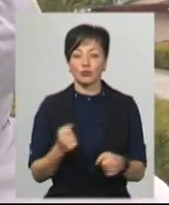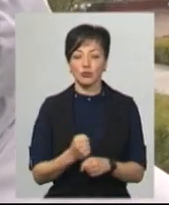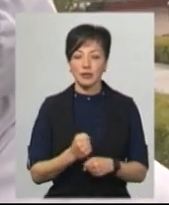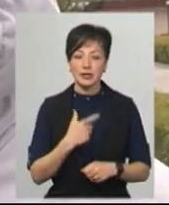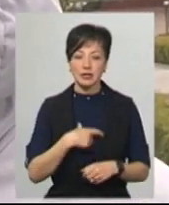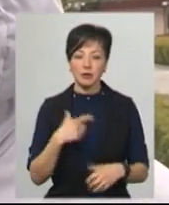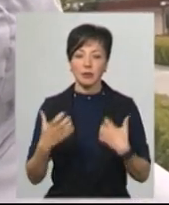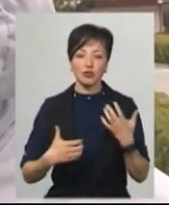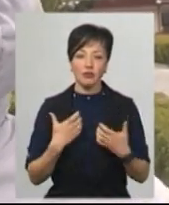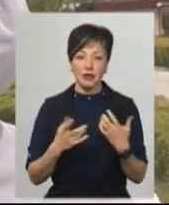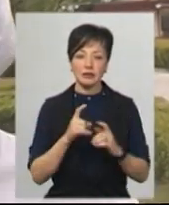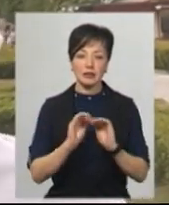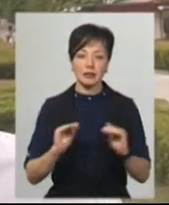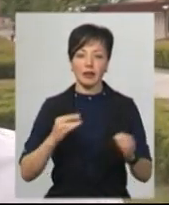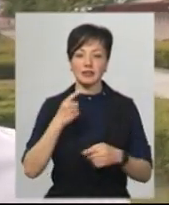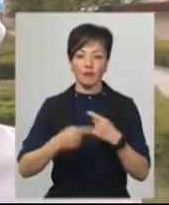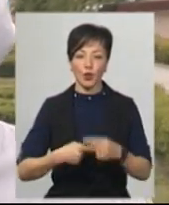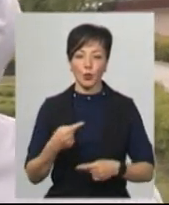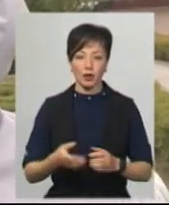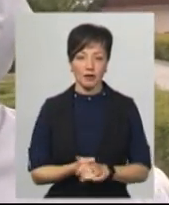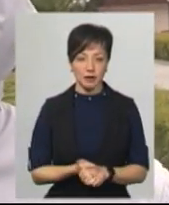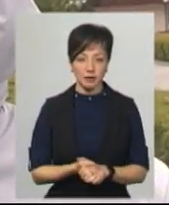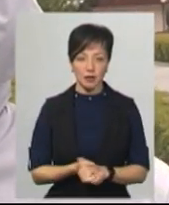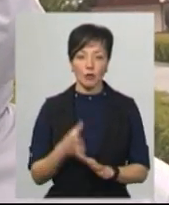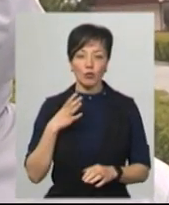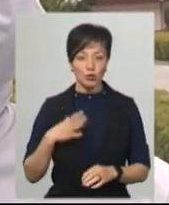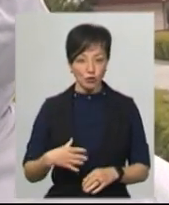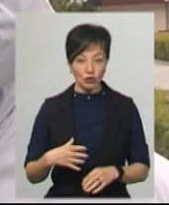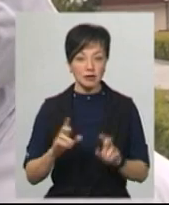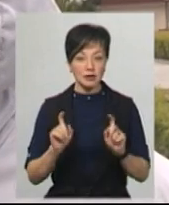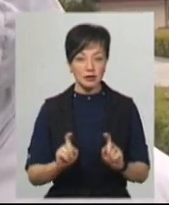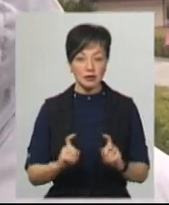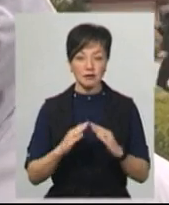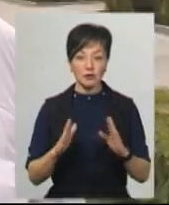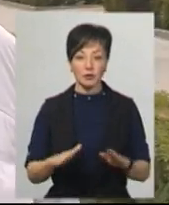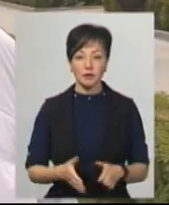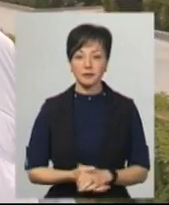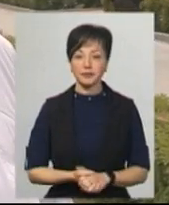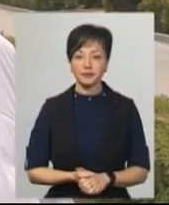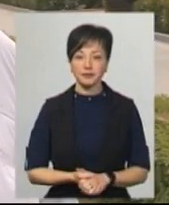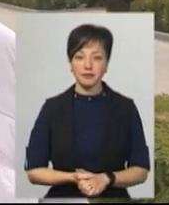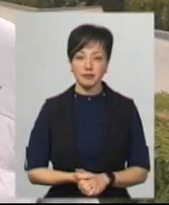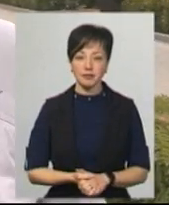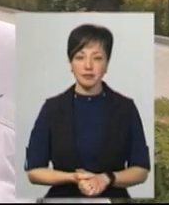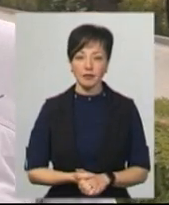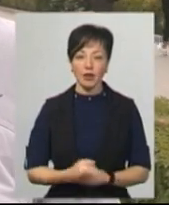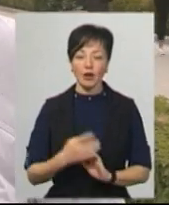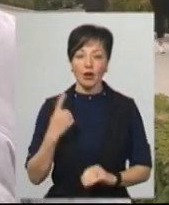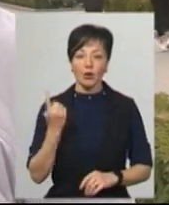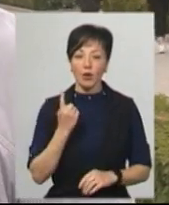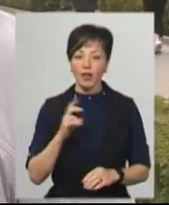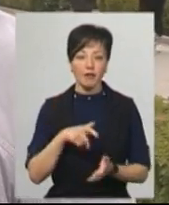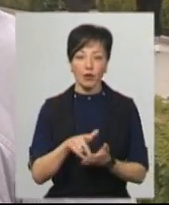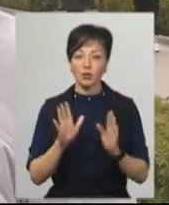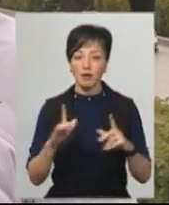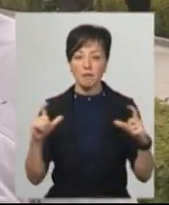себе переживаєш, за дітей, за внуків, мусиш, куди діваються. Гуляти не виходжу, тільки є